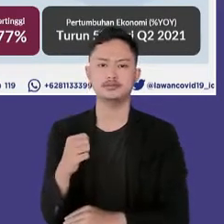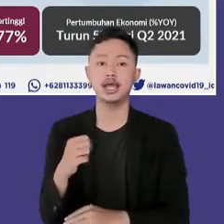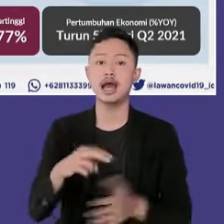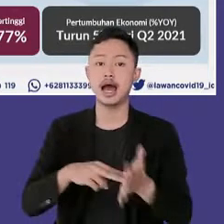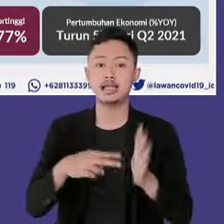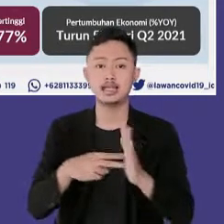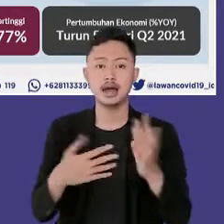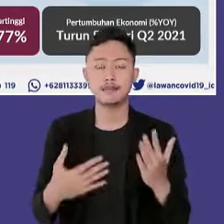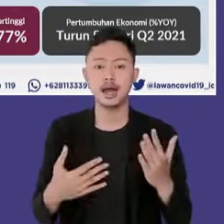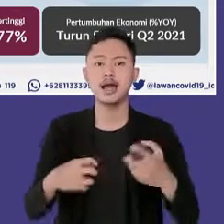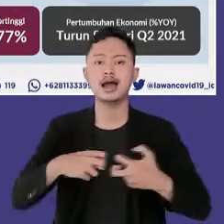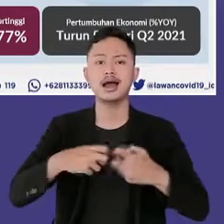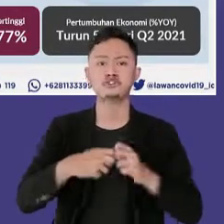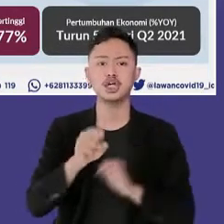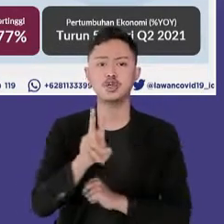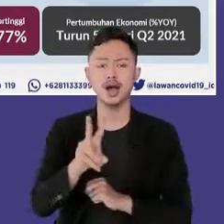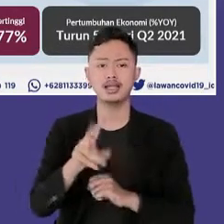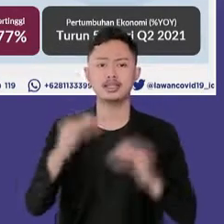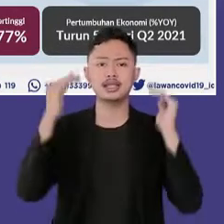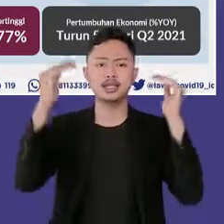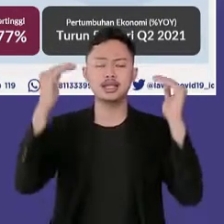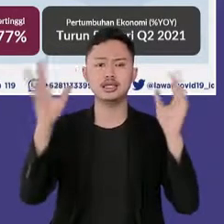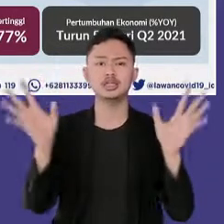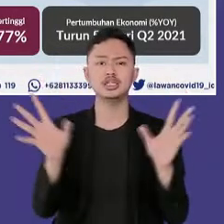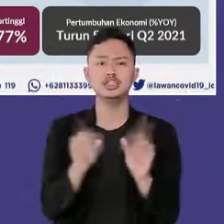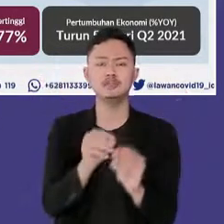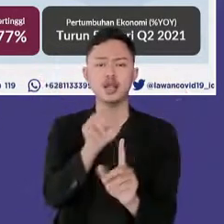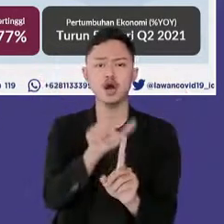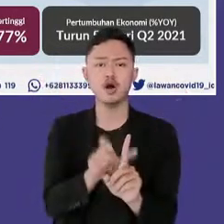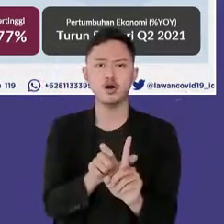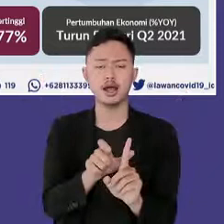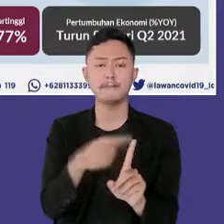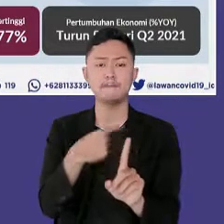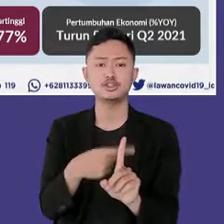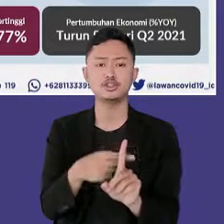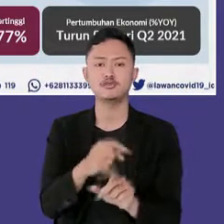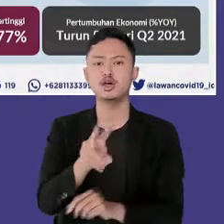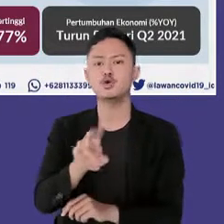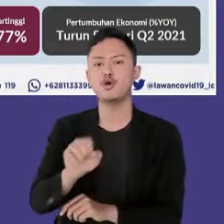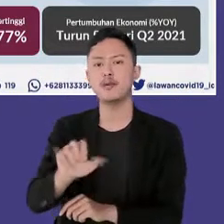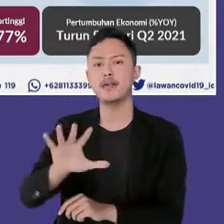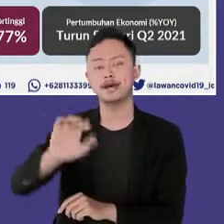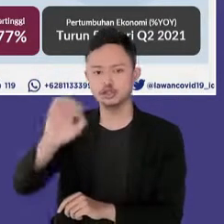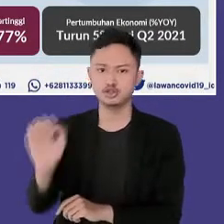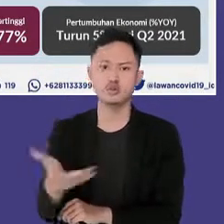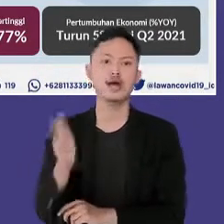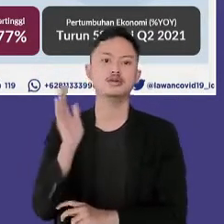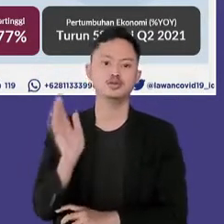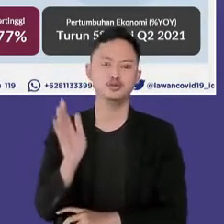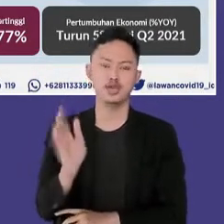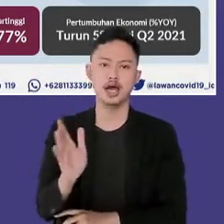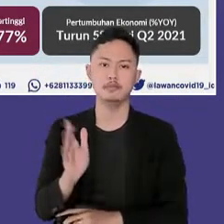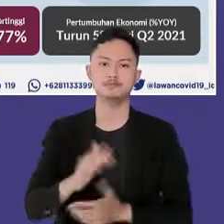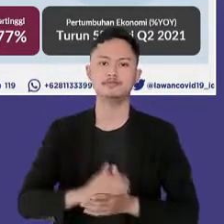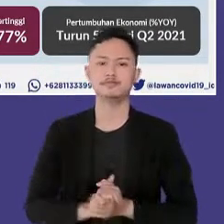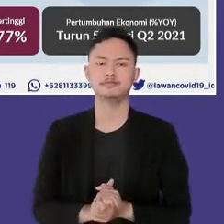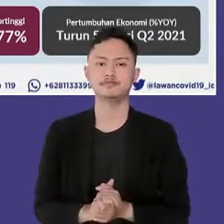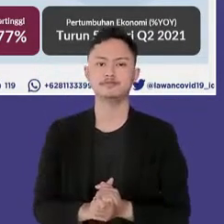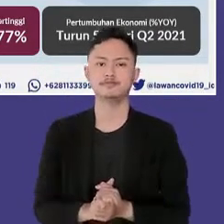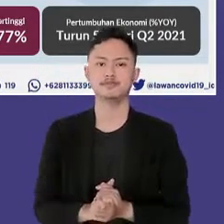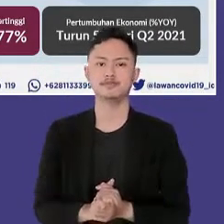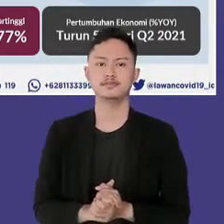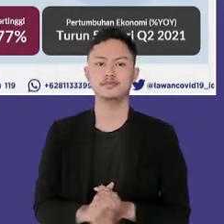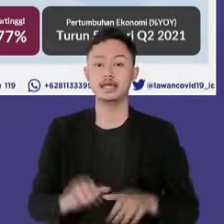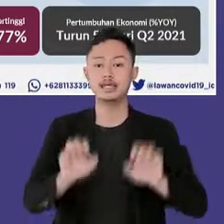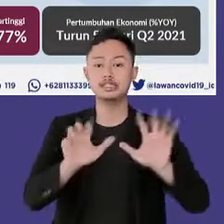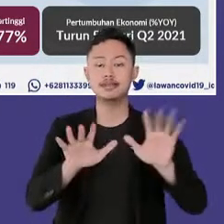kedua terdapat total 2,5 juta orang positif terinfeksi COVID-19 dan